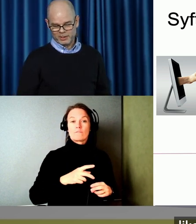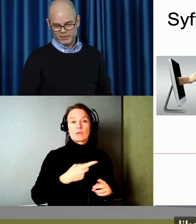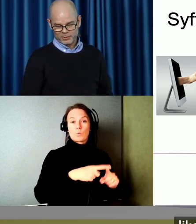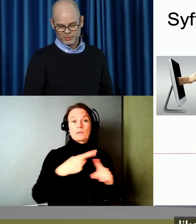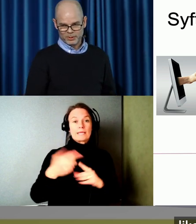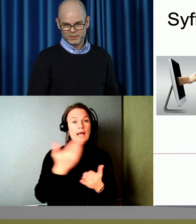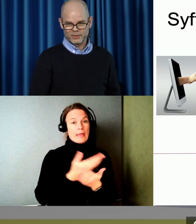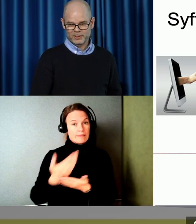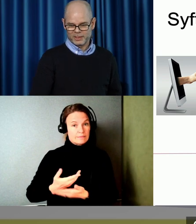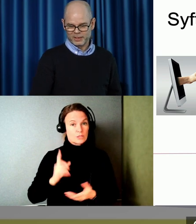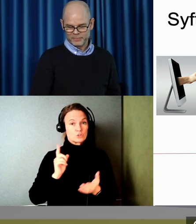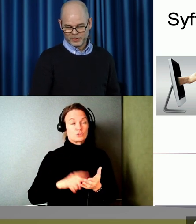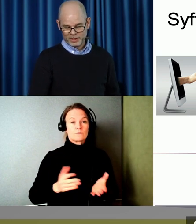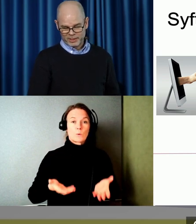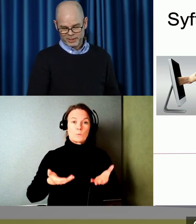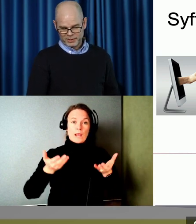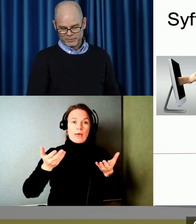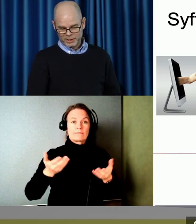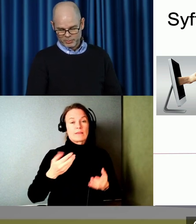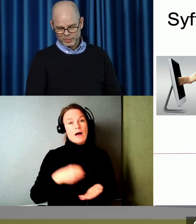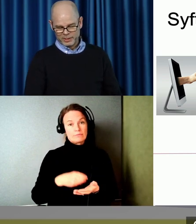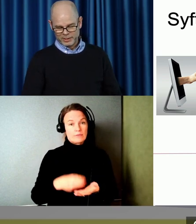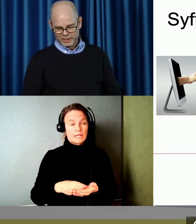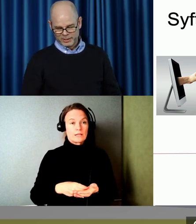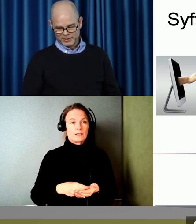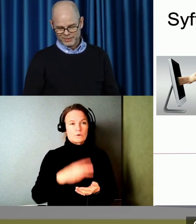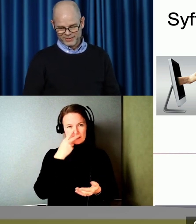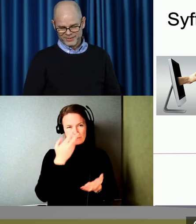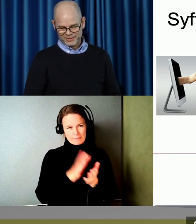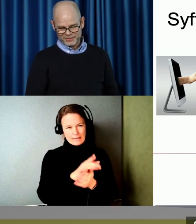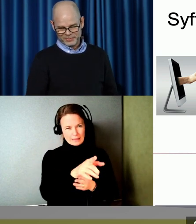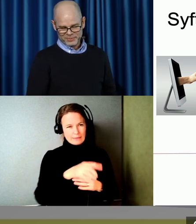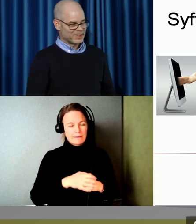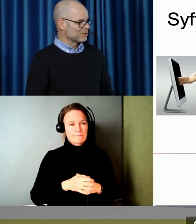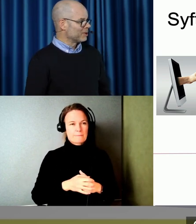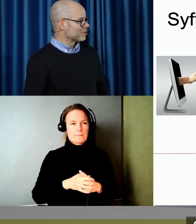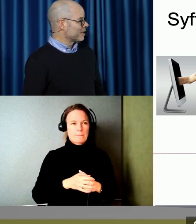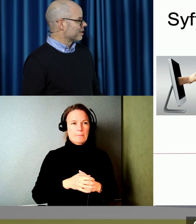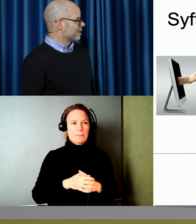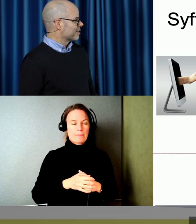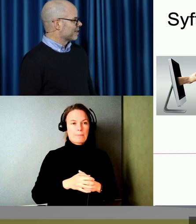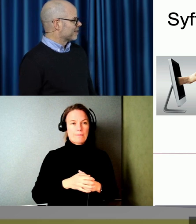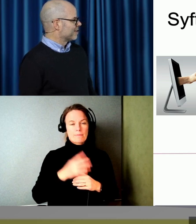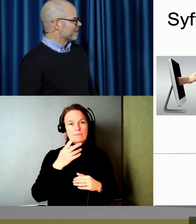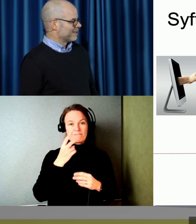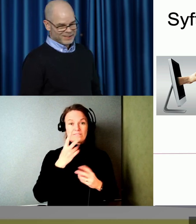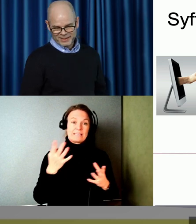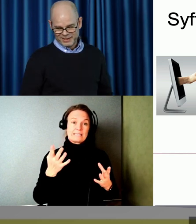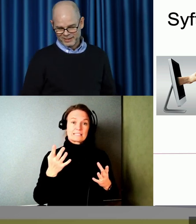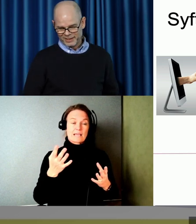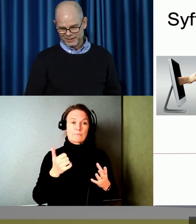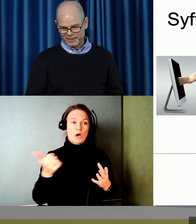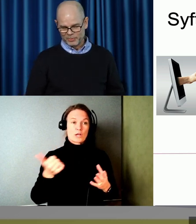och så. Och ser vi lite på bilden här att tänkt att illustrera det, att det är lite,